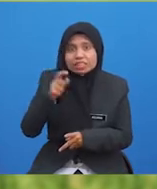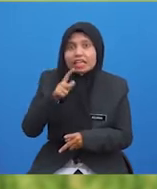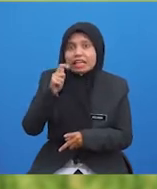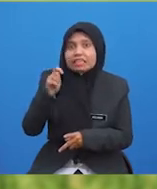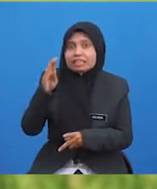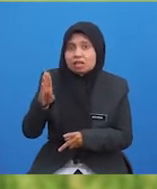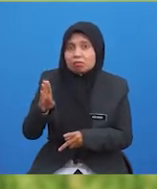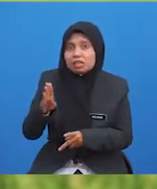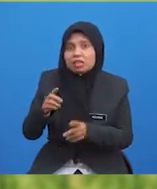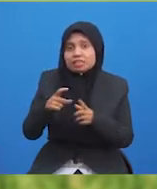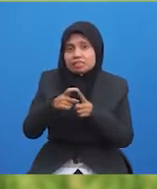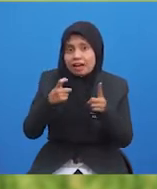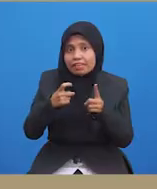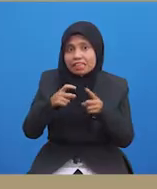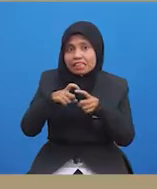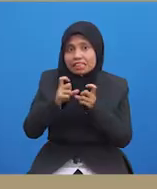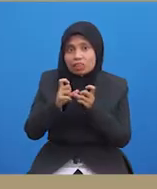daripada kekecewaan tersebut.